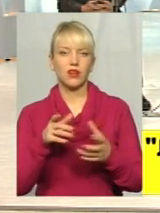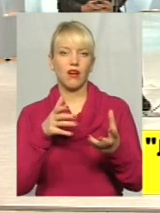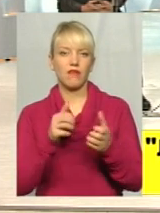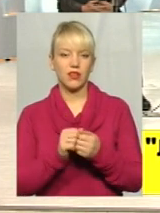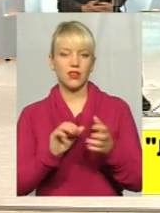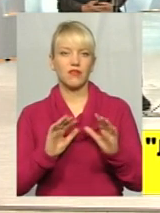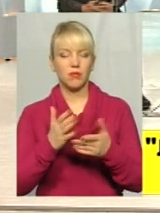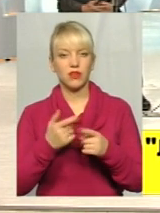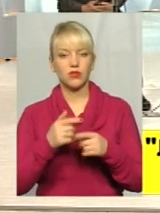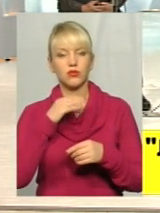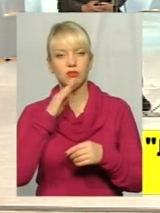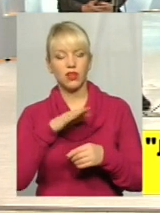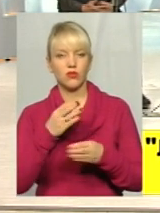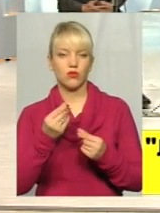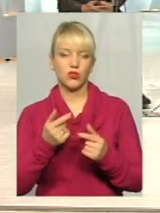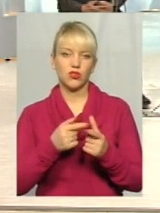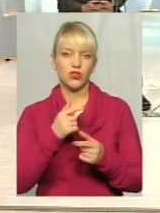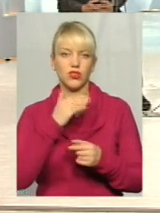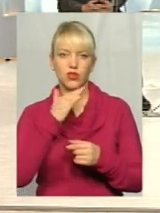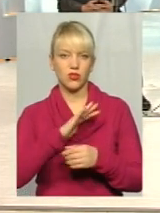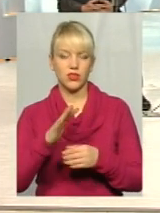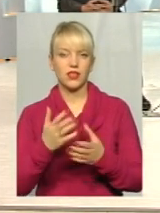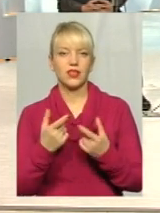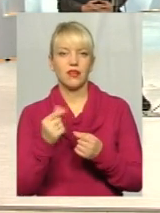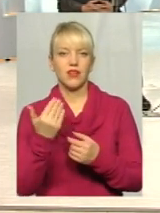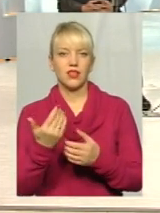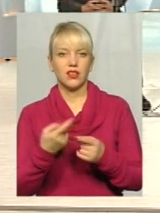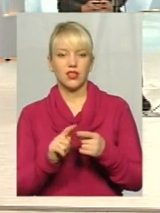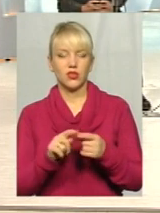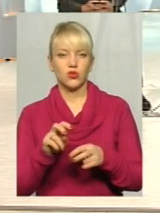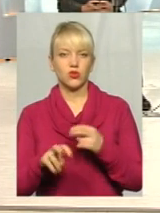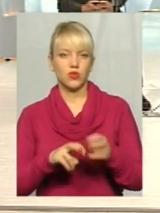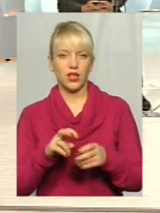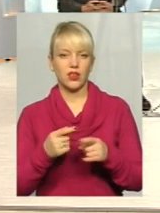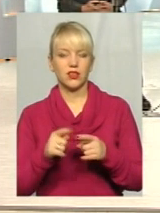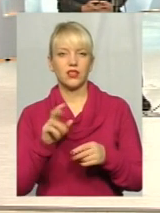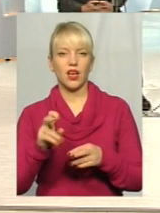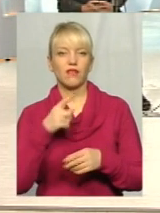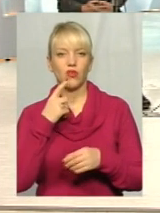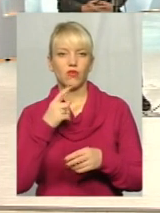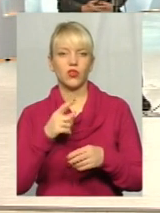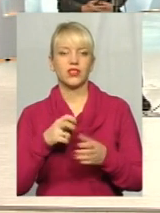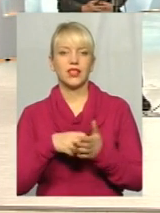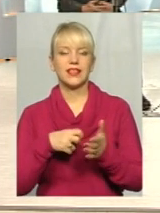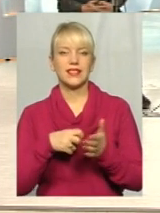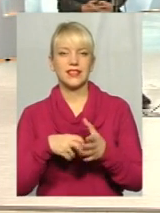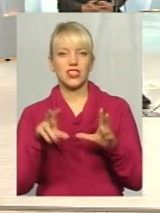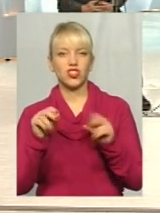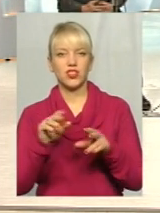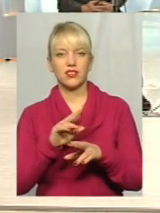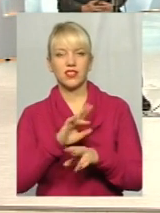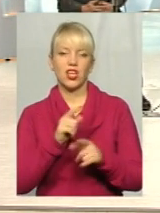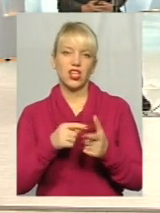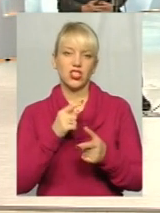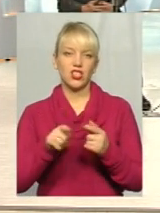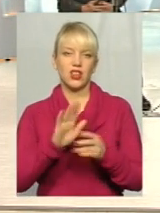коштів, недостатньо, і де їх шукаєте? Ви зазначили листи щастя чи нещастя, повідомлення,